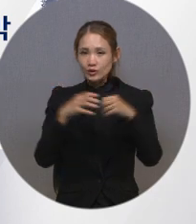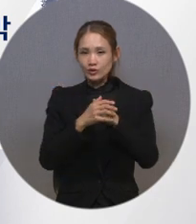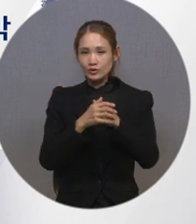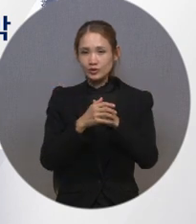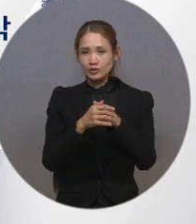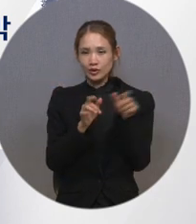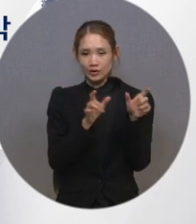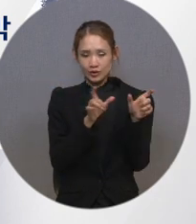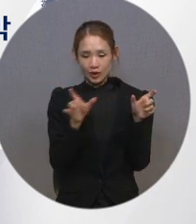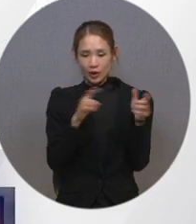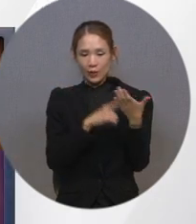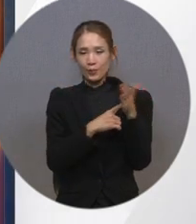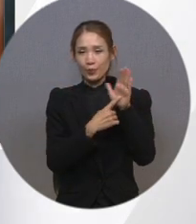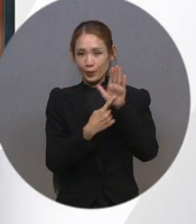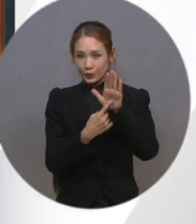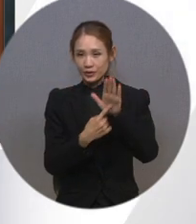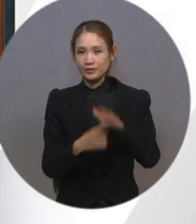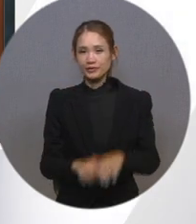표시하는 서비스입니다.